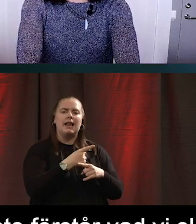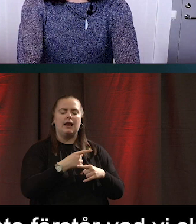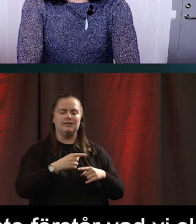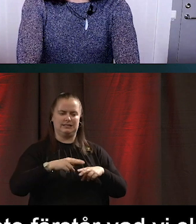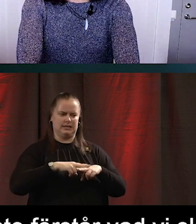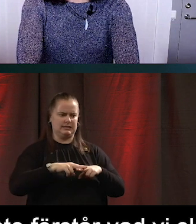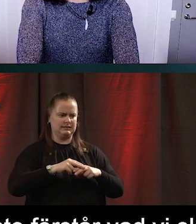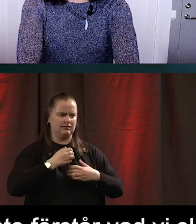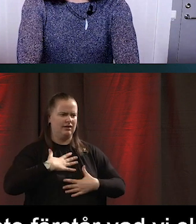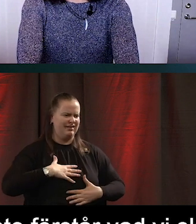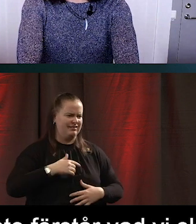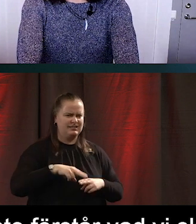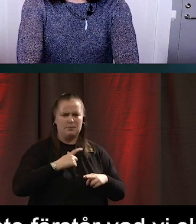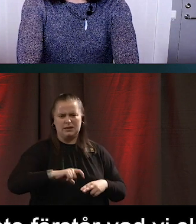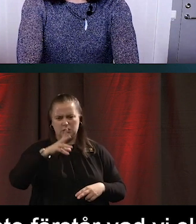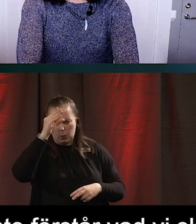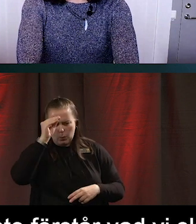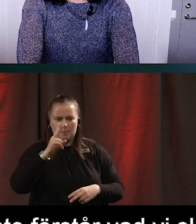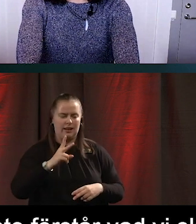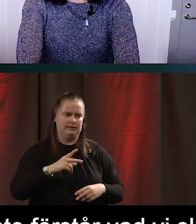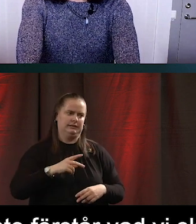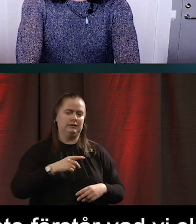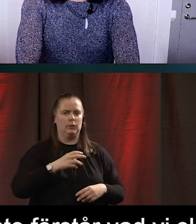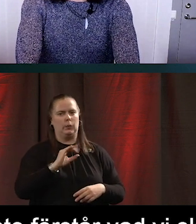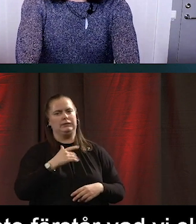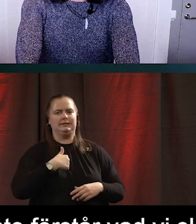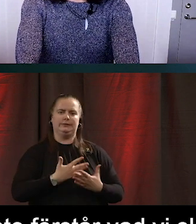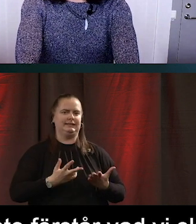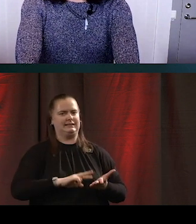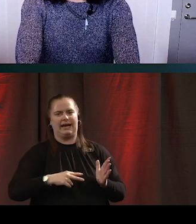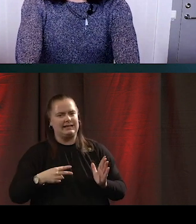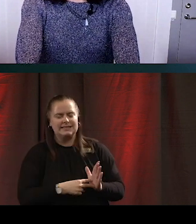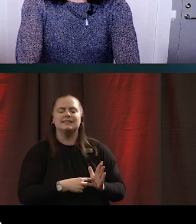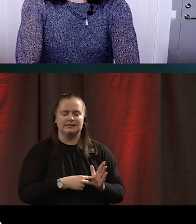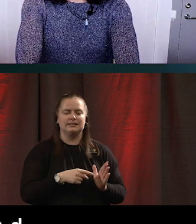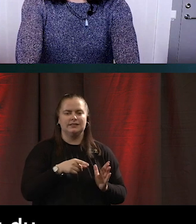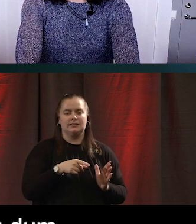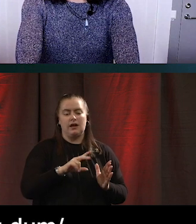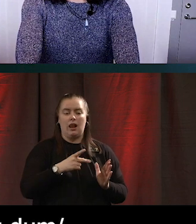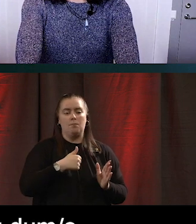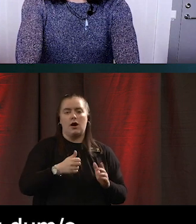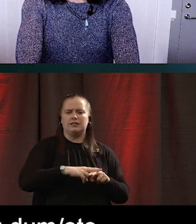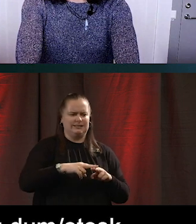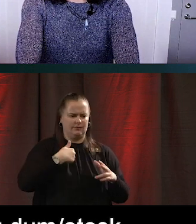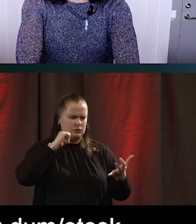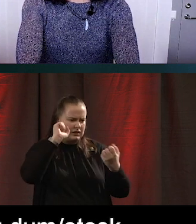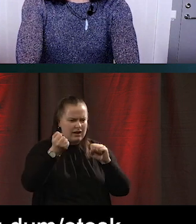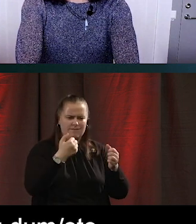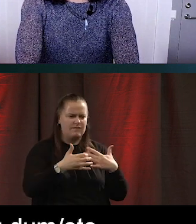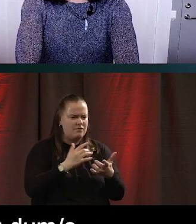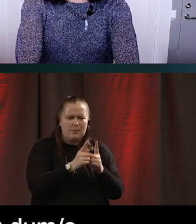att känna sig dum eller kalla sig själv oteknisk eller vara frustrerad över att man inte får som man vill, det